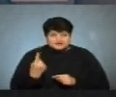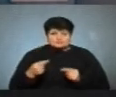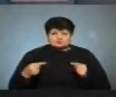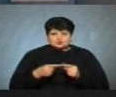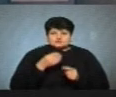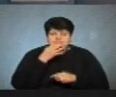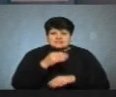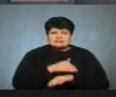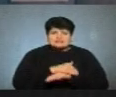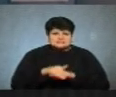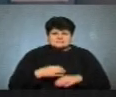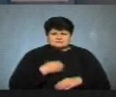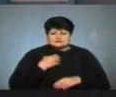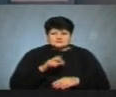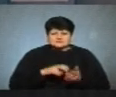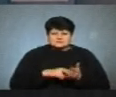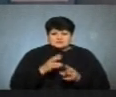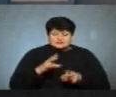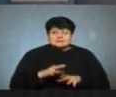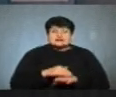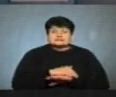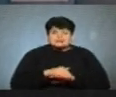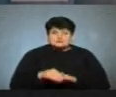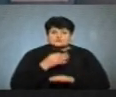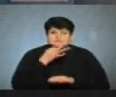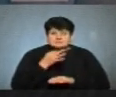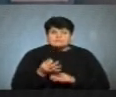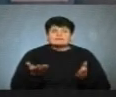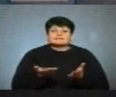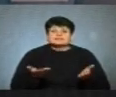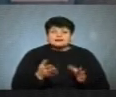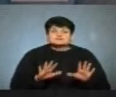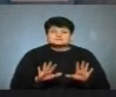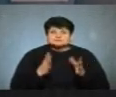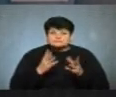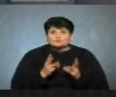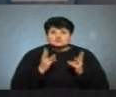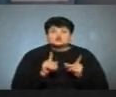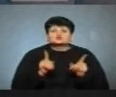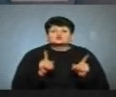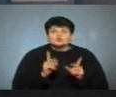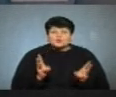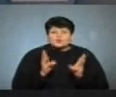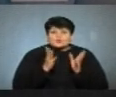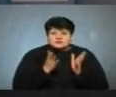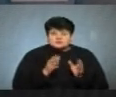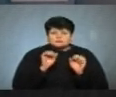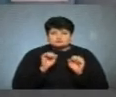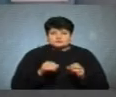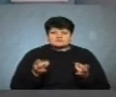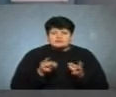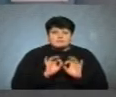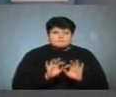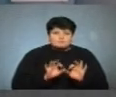вказати адресу, без паніки, спокійно сказали адресу, сказали, де трапилася пожежа, що горить. Там, можливо, треба